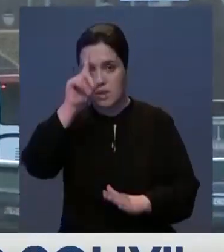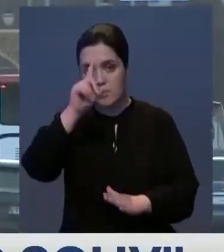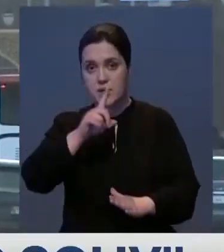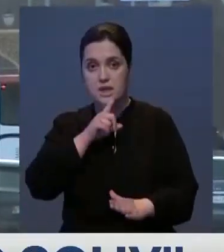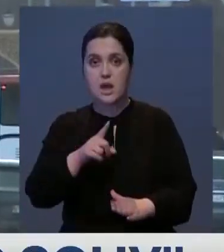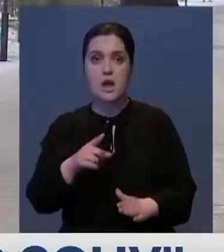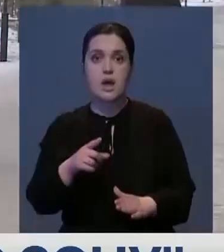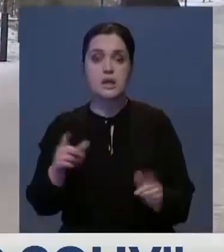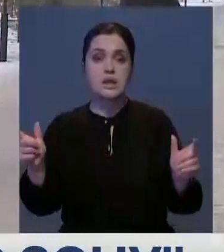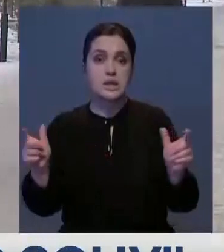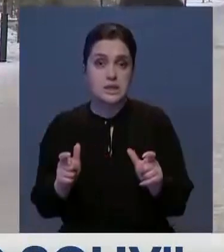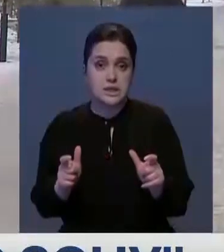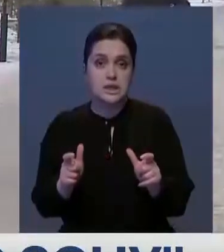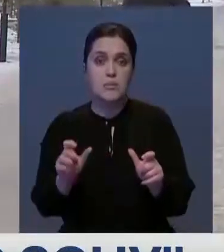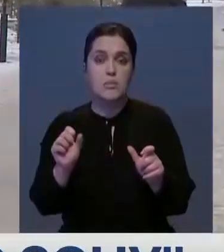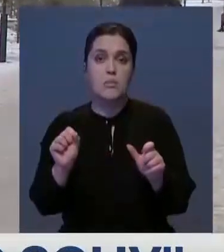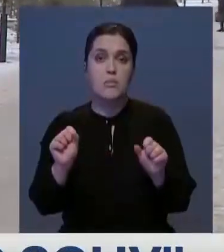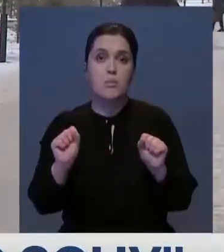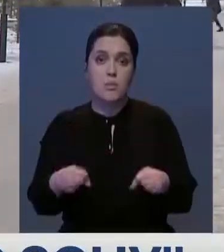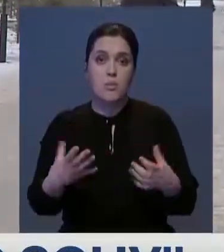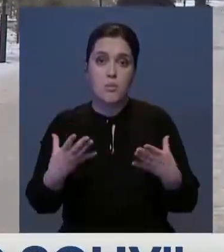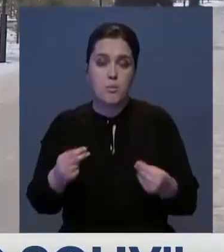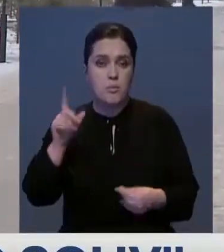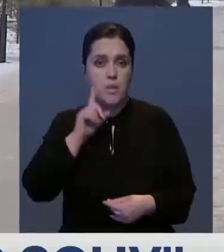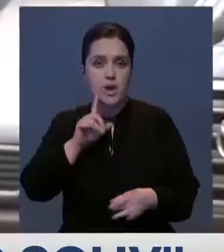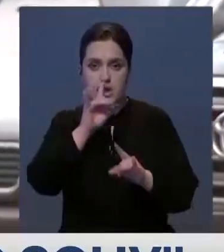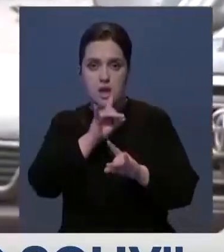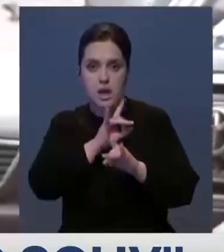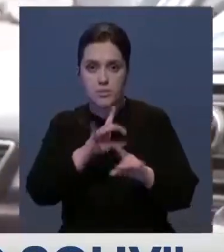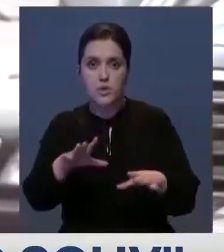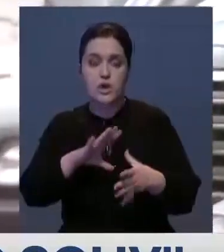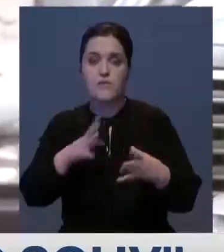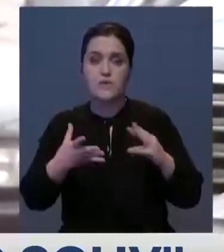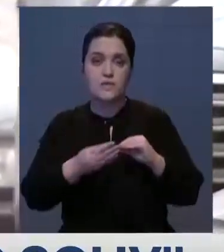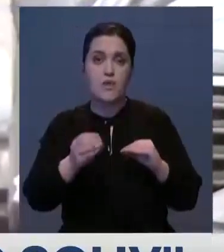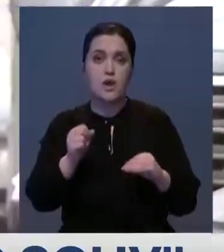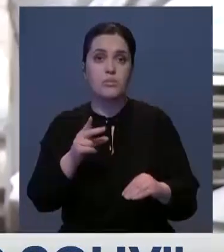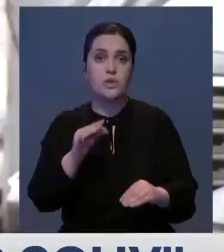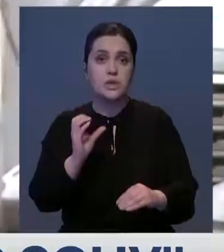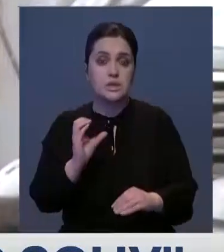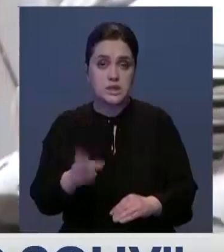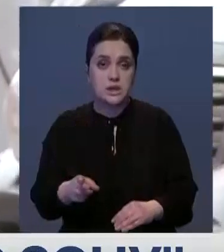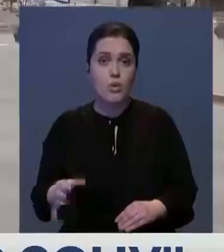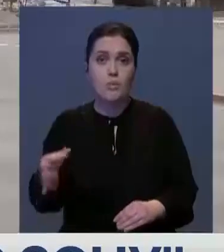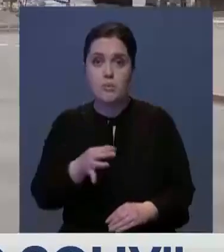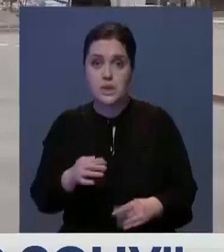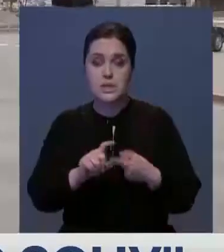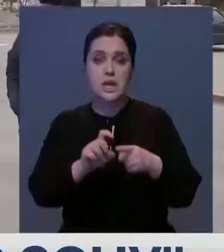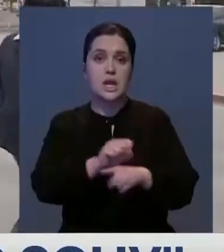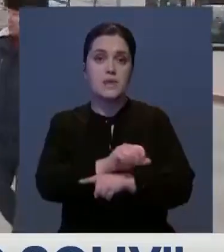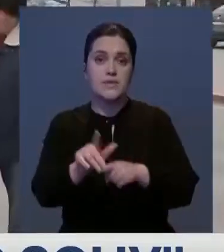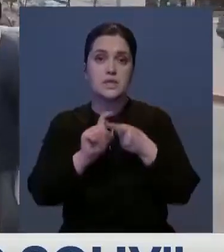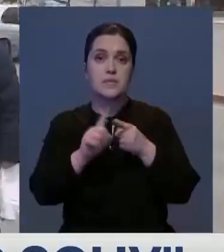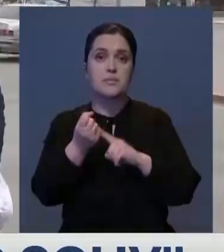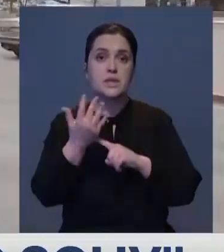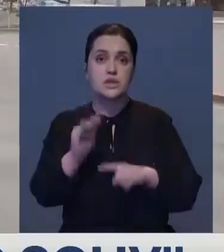с началом месяца. А так как карантинные меры в регионе смягчать пока не планируют. Отмечу, всего в Акмолинской области коронавирусом заразились